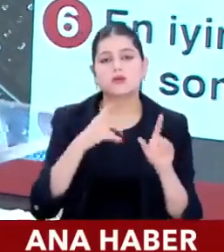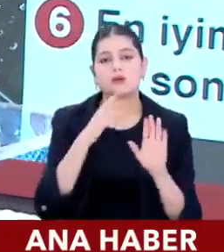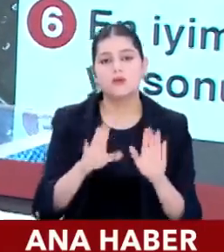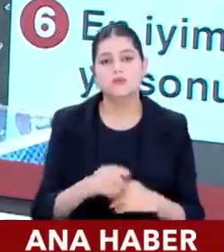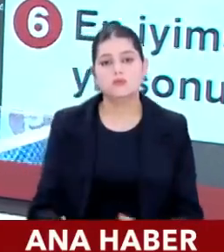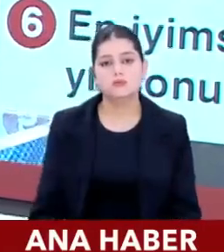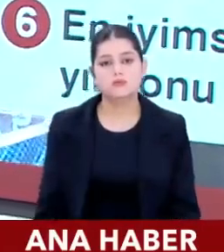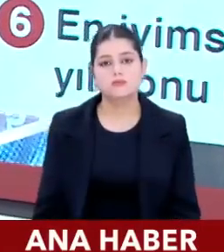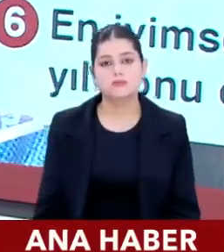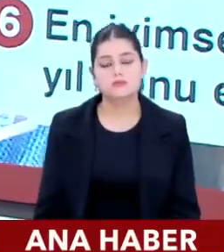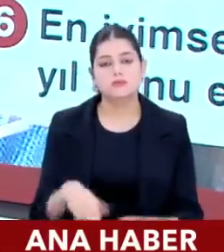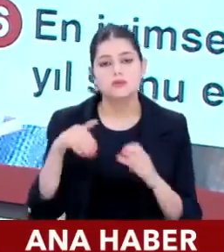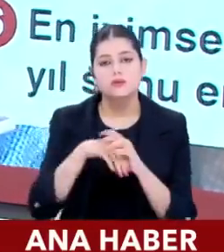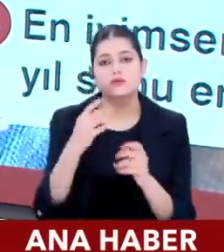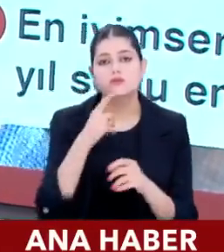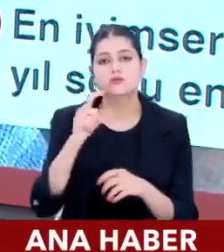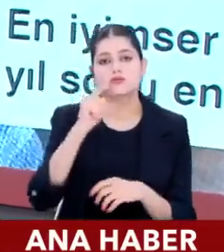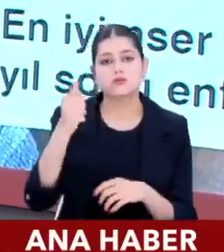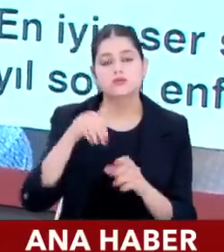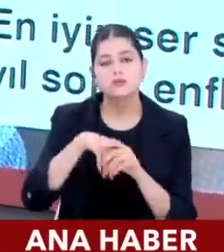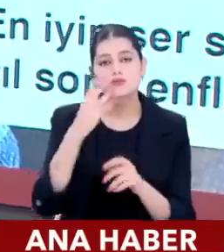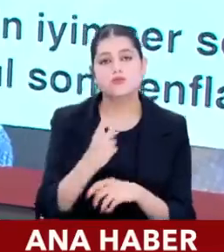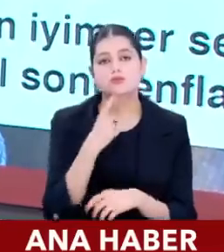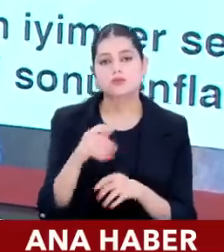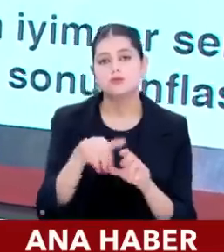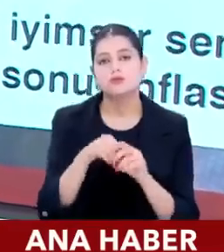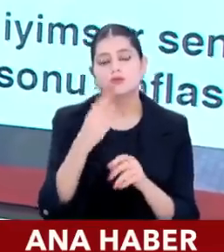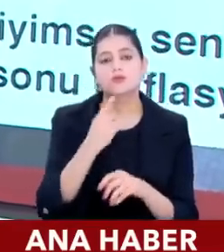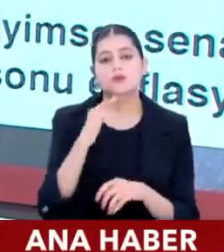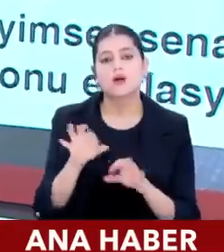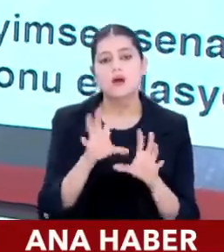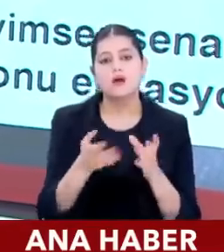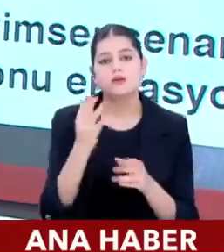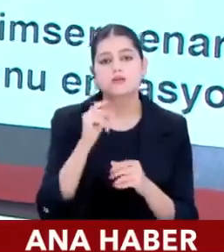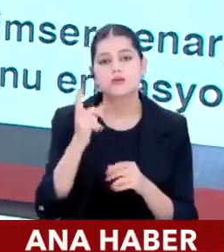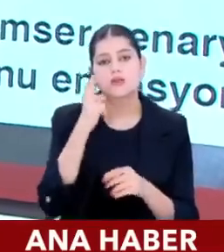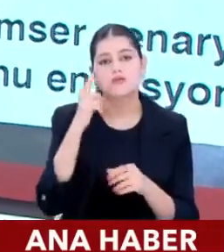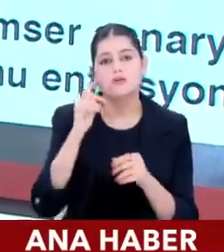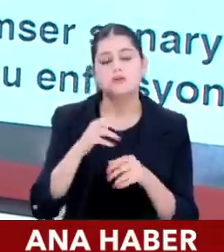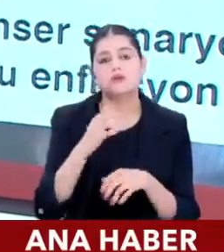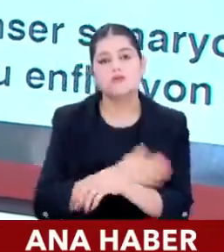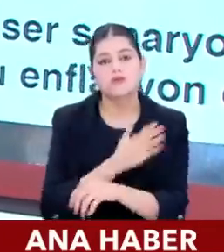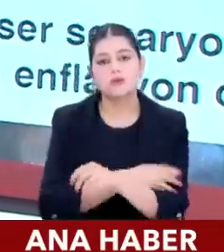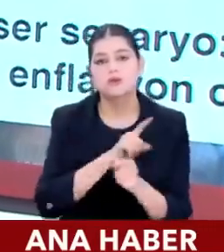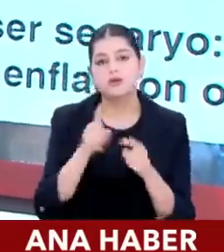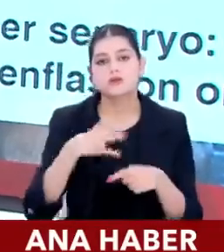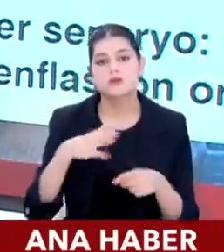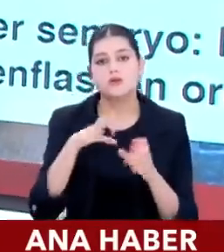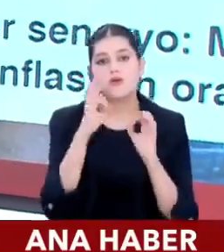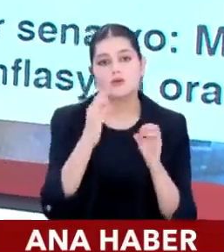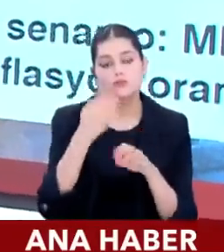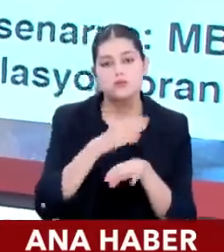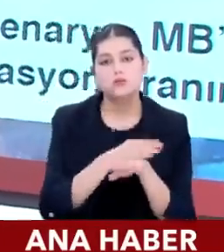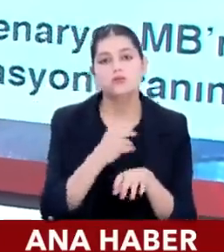değil tabii. Fakat genel seçimler olsun, cumhurbaşkanlığı seçimleri olsun, yerel seçimler olsun her zaman devlet milletin taleplerini tabii ki daha